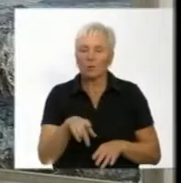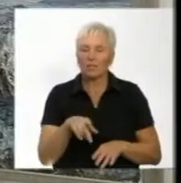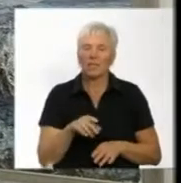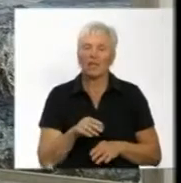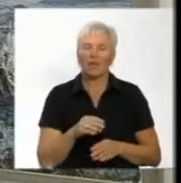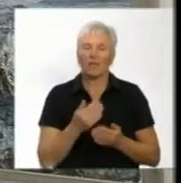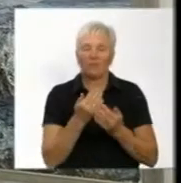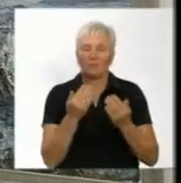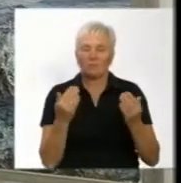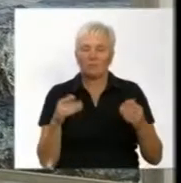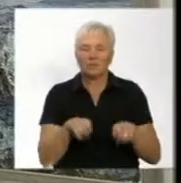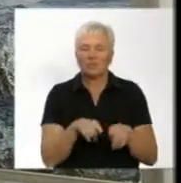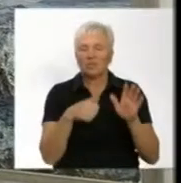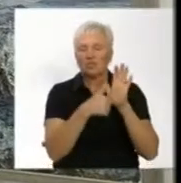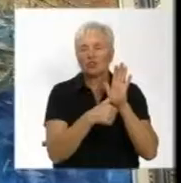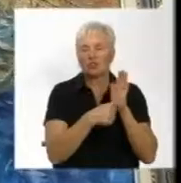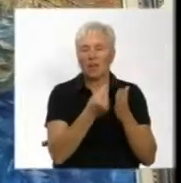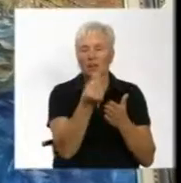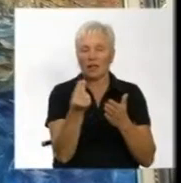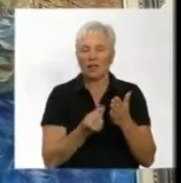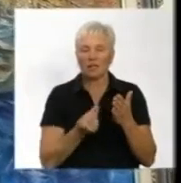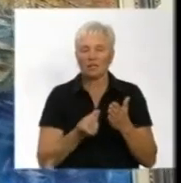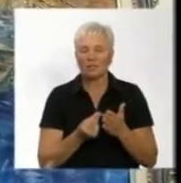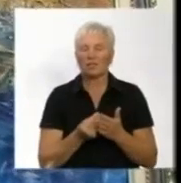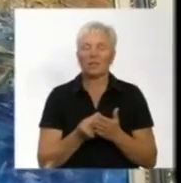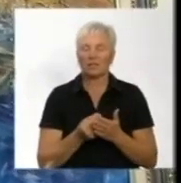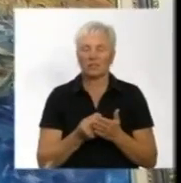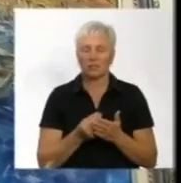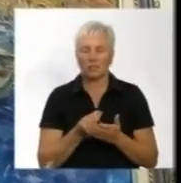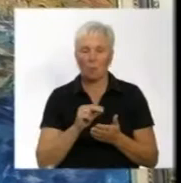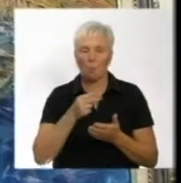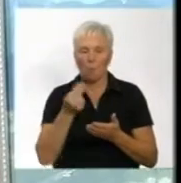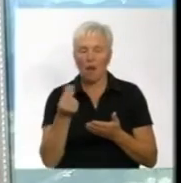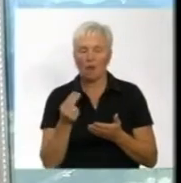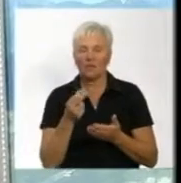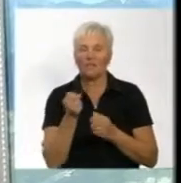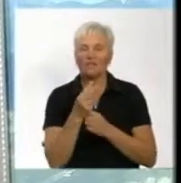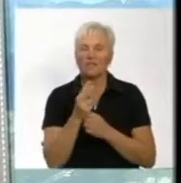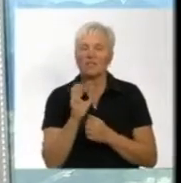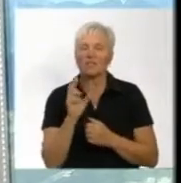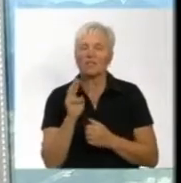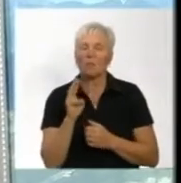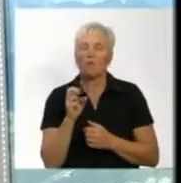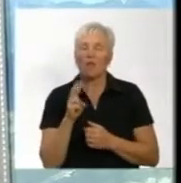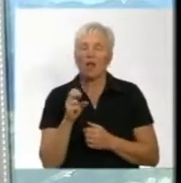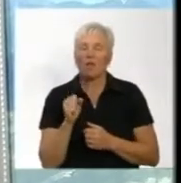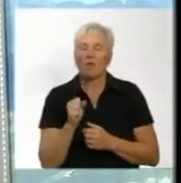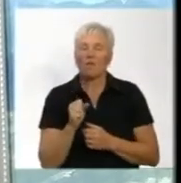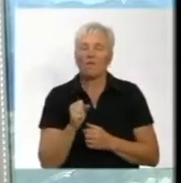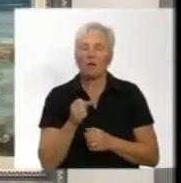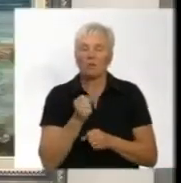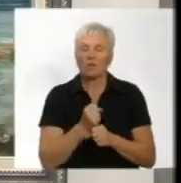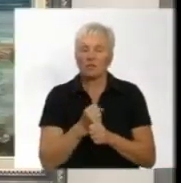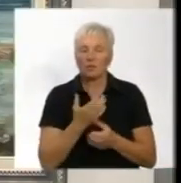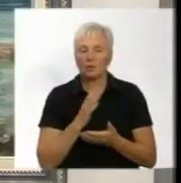експозиції майже 60 картин, створених у техніці олійного живопису. 12 з них написала Світлана Шаповалова. Над ними працювала